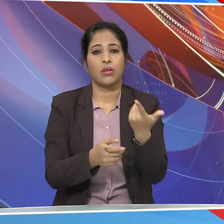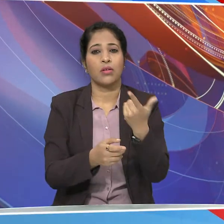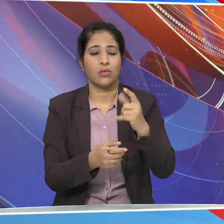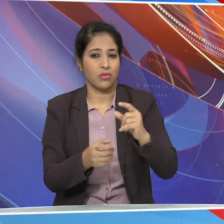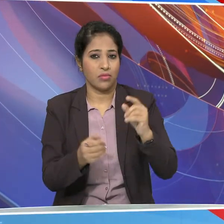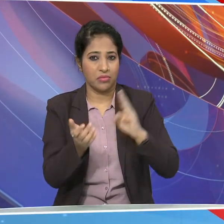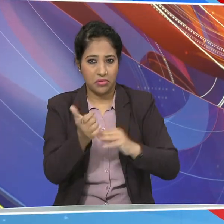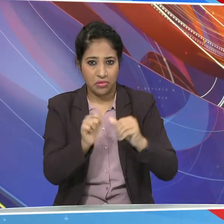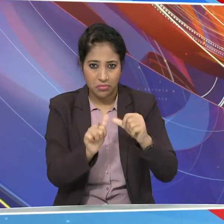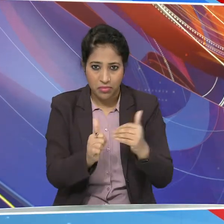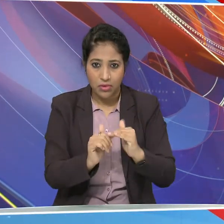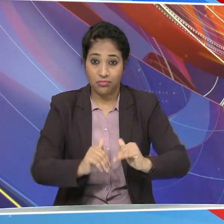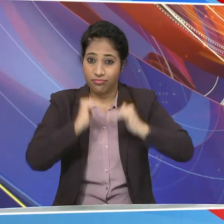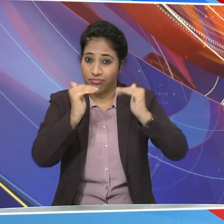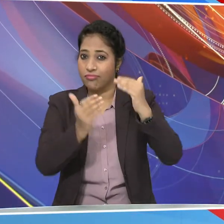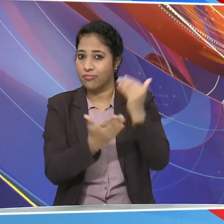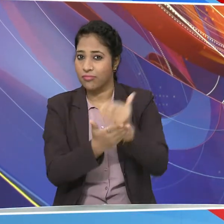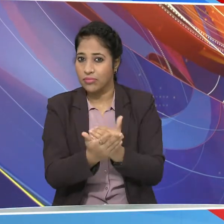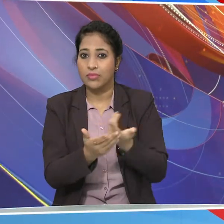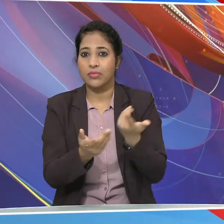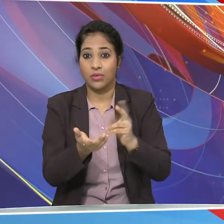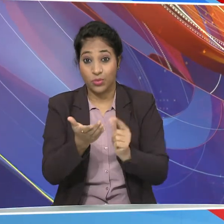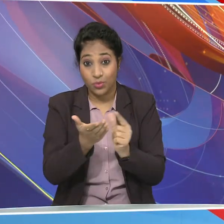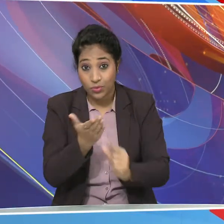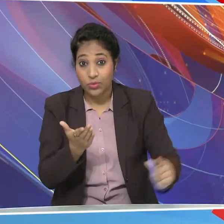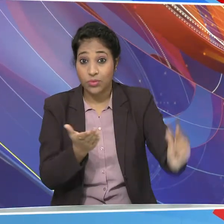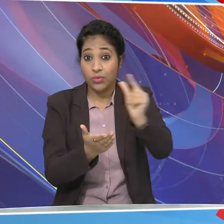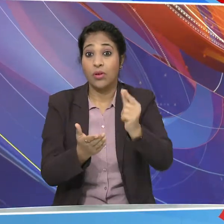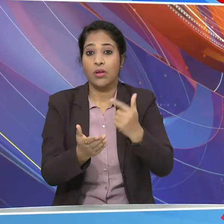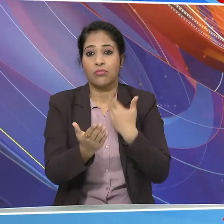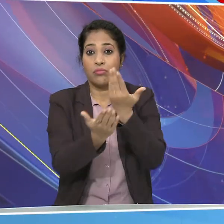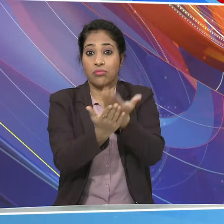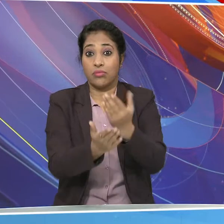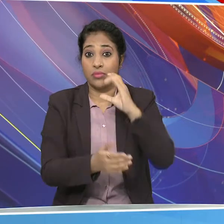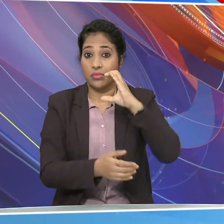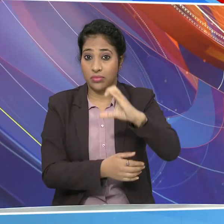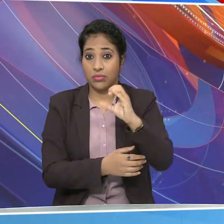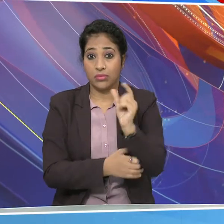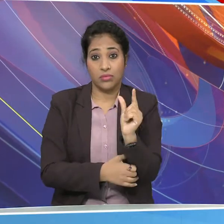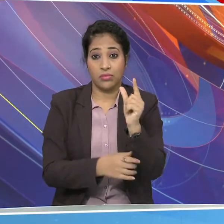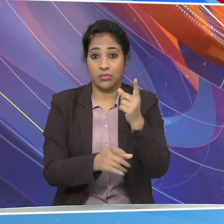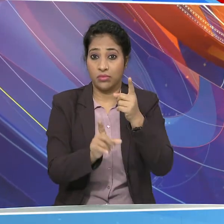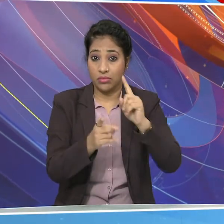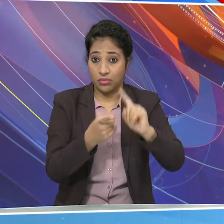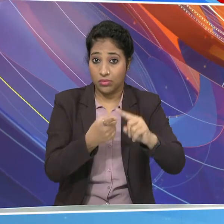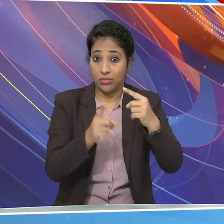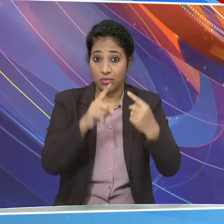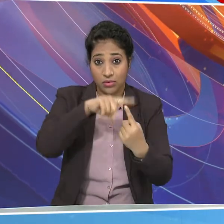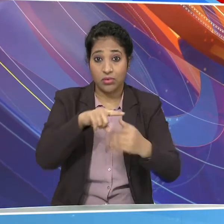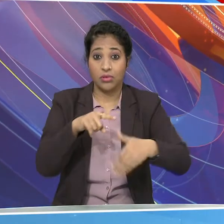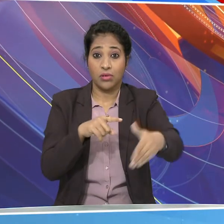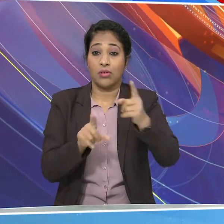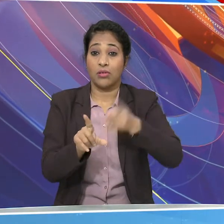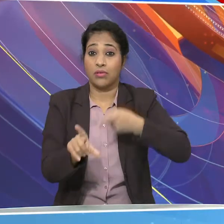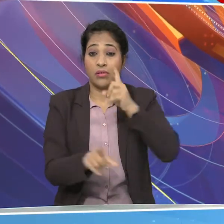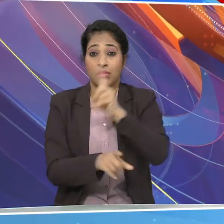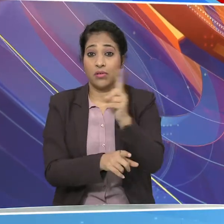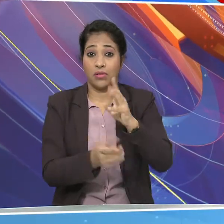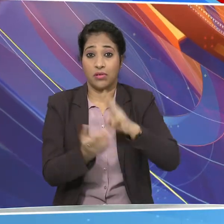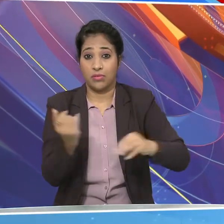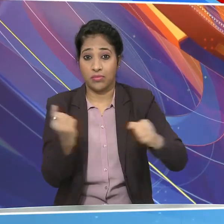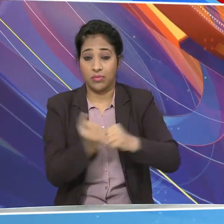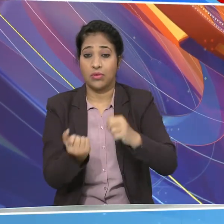कारिकरमों के लिए संयुक्त विश्विध्याले प्रवेश परीक्षा CUET अगले साल 11 मार्श से 28 मार्श के बीच